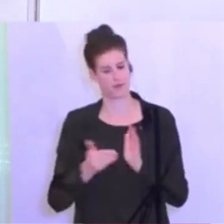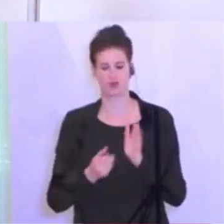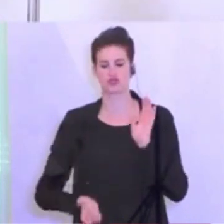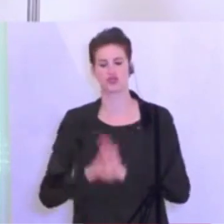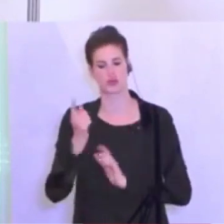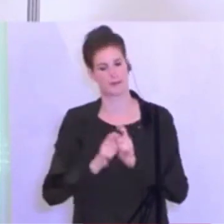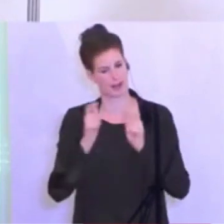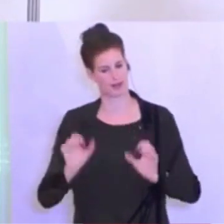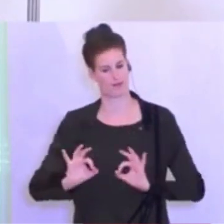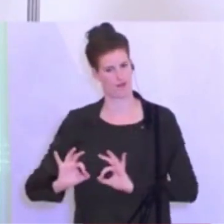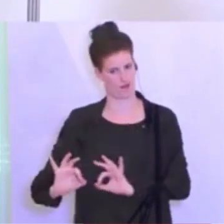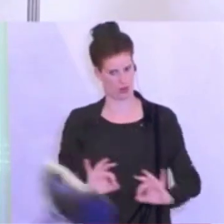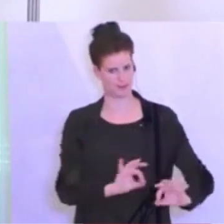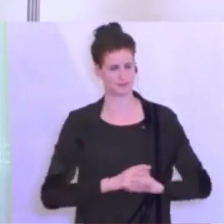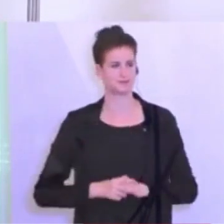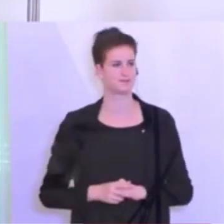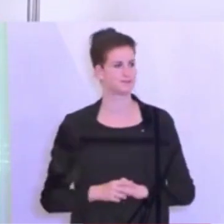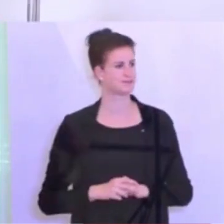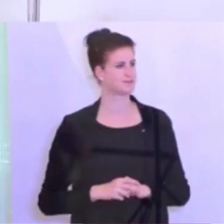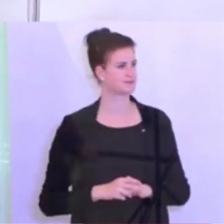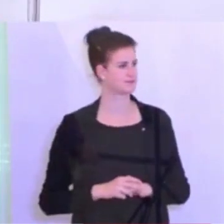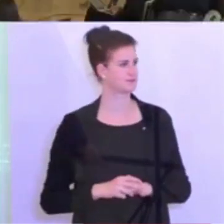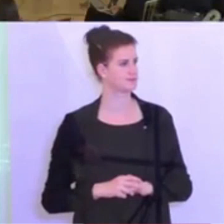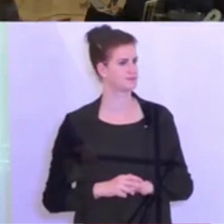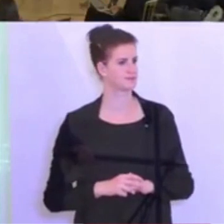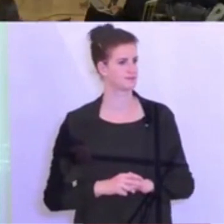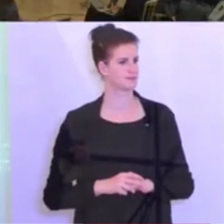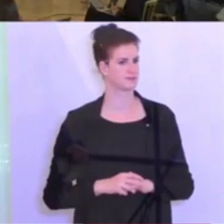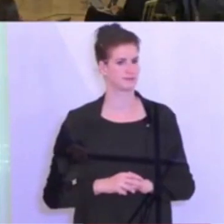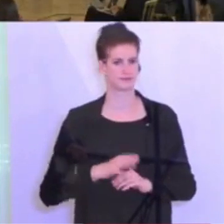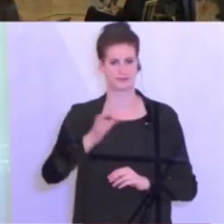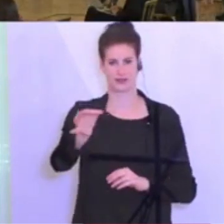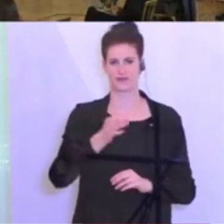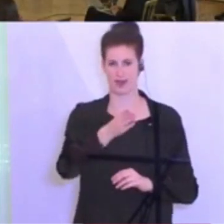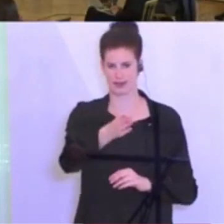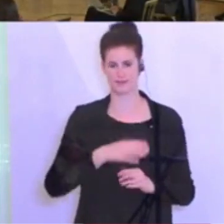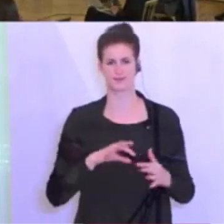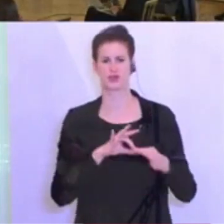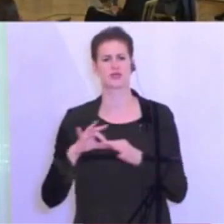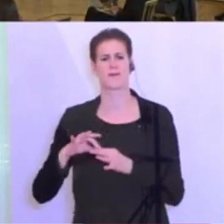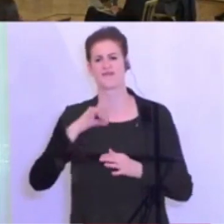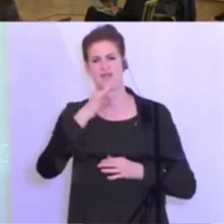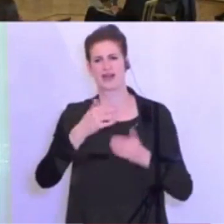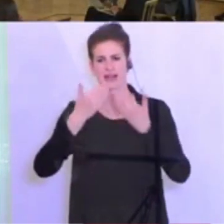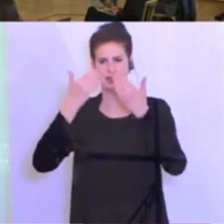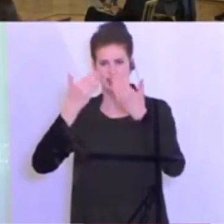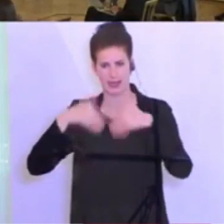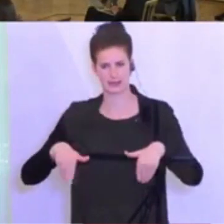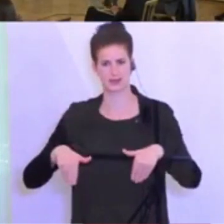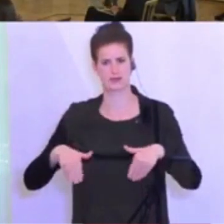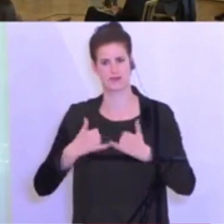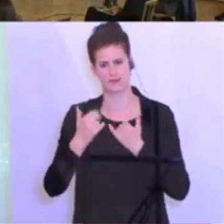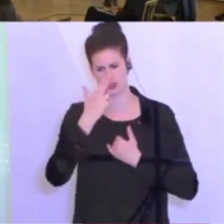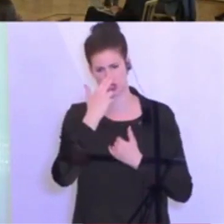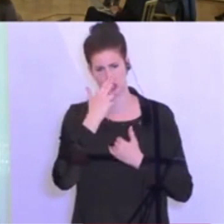geben müssen noch. In der Tageszeitung, Herr Sablatnik. Vielleicht noch eine Nachfrage zu den Grenzen. Das, was Sie gesagt haben, ist